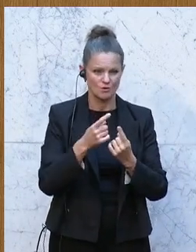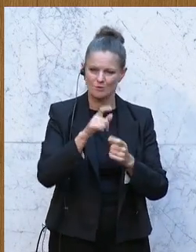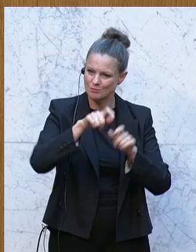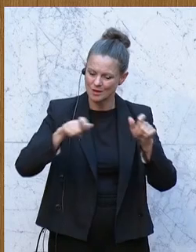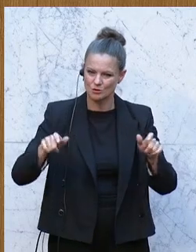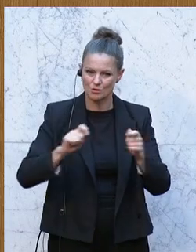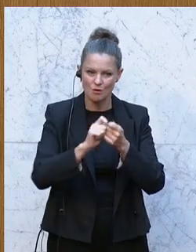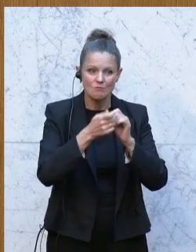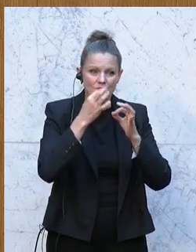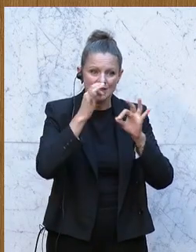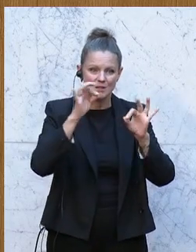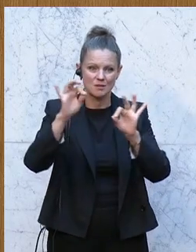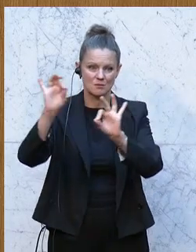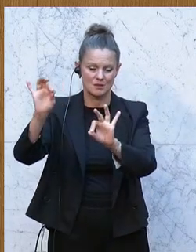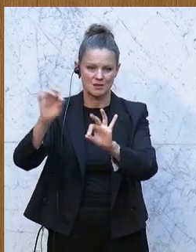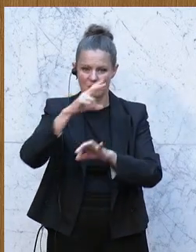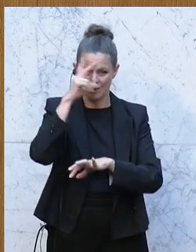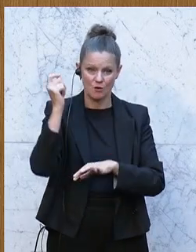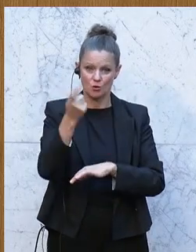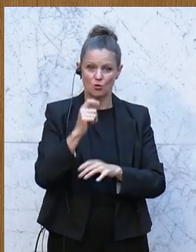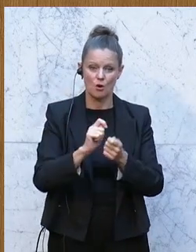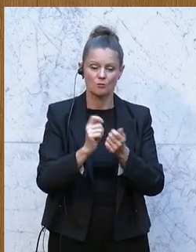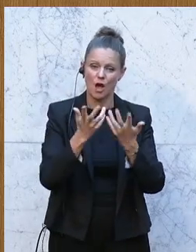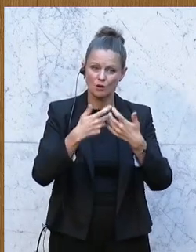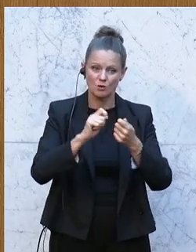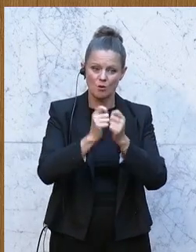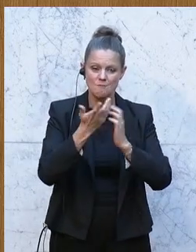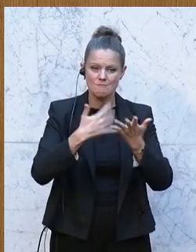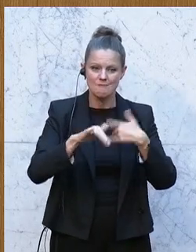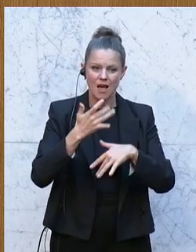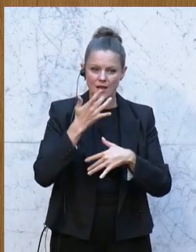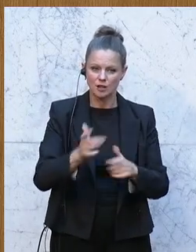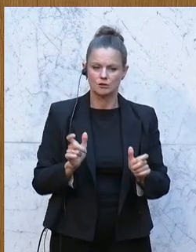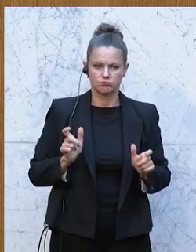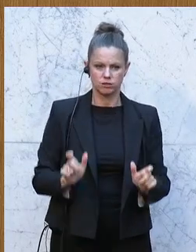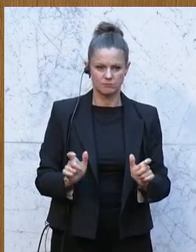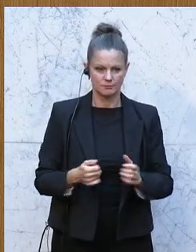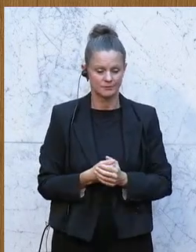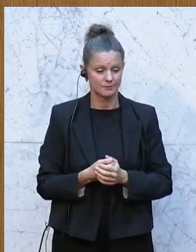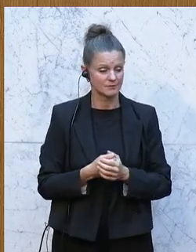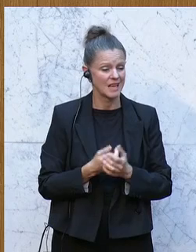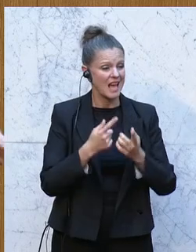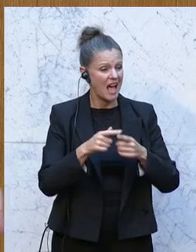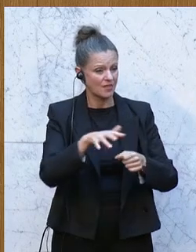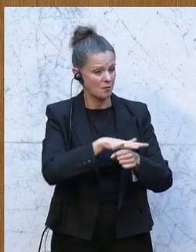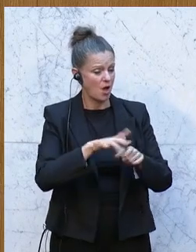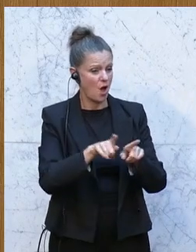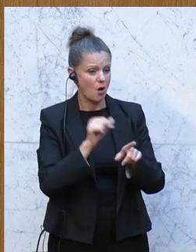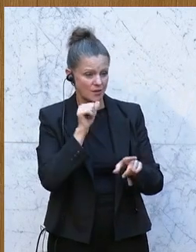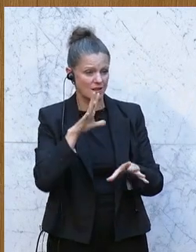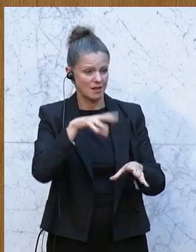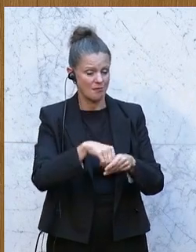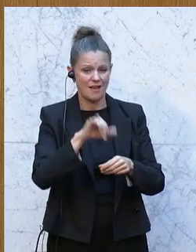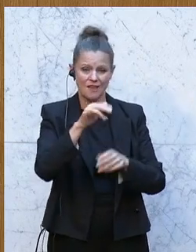Bevölkerung so hitzeresistenter machen. Die andere Ebene, die auch nicht vorkommt, ist aber die Infrastruktur im